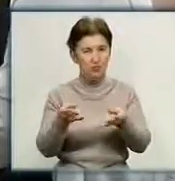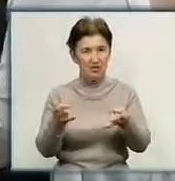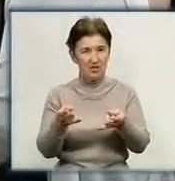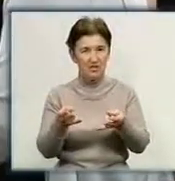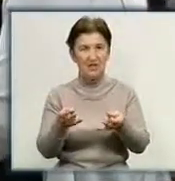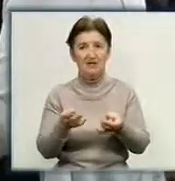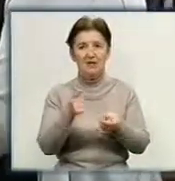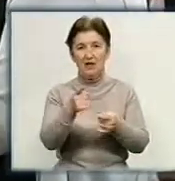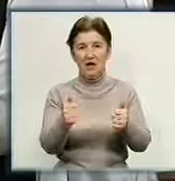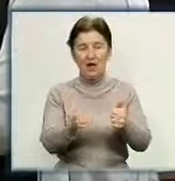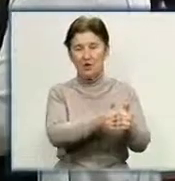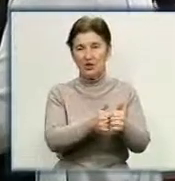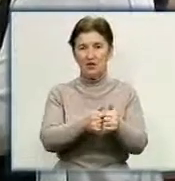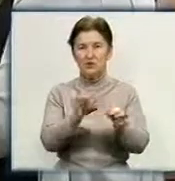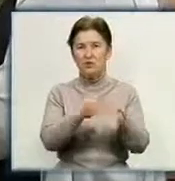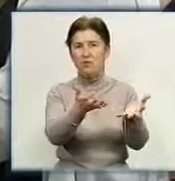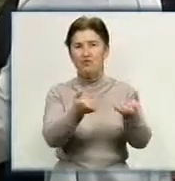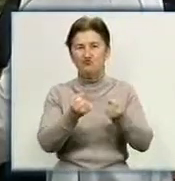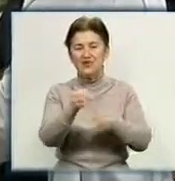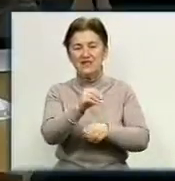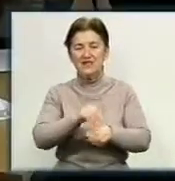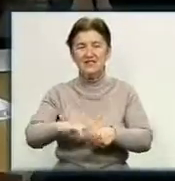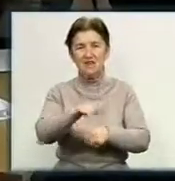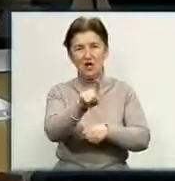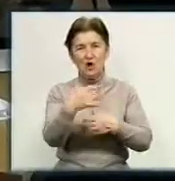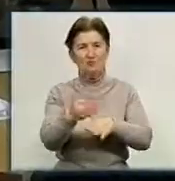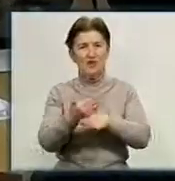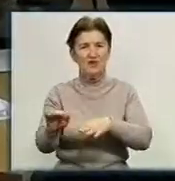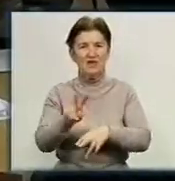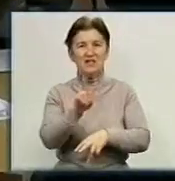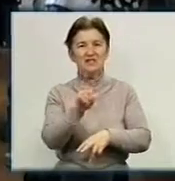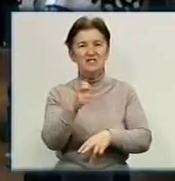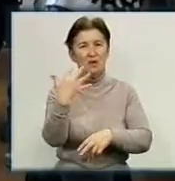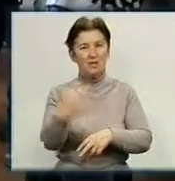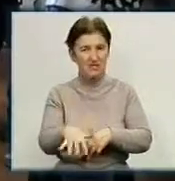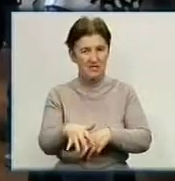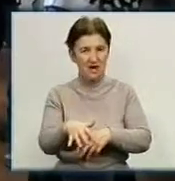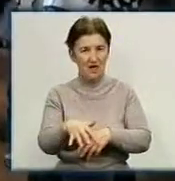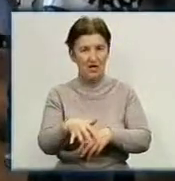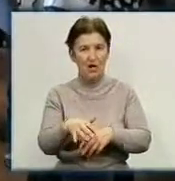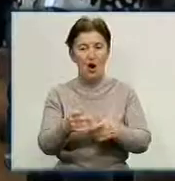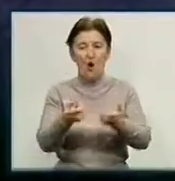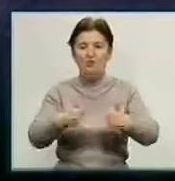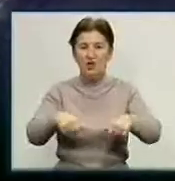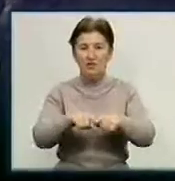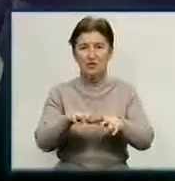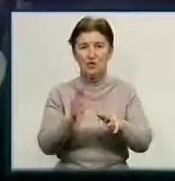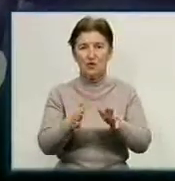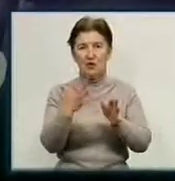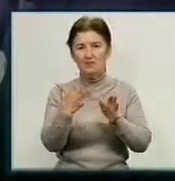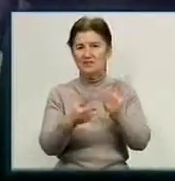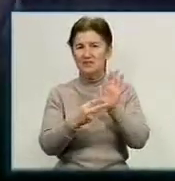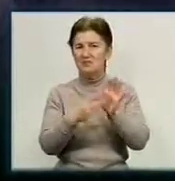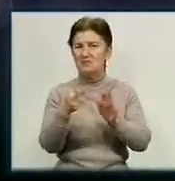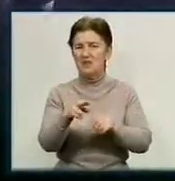консультації з отримання землі. У Кіровоградському районі вже виділили 250 ділянок. Однак лише 67 з них – для жителів району.